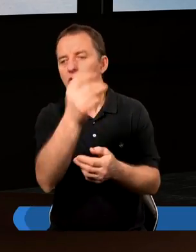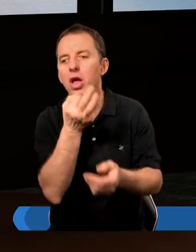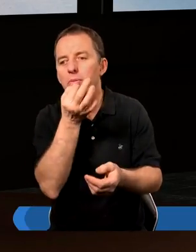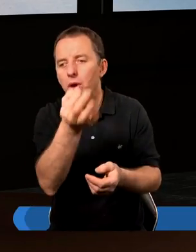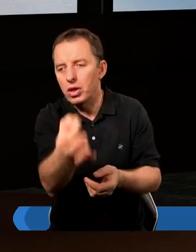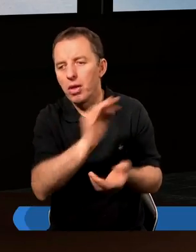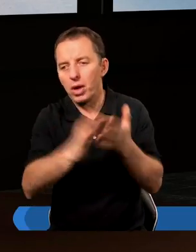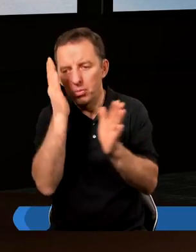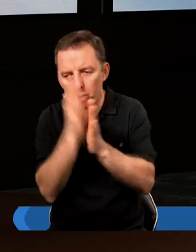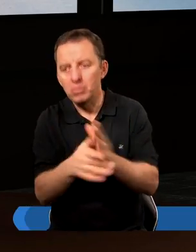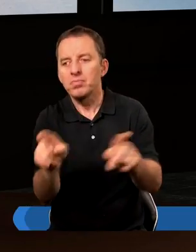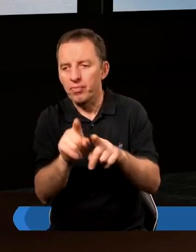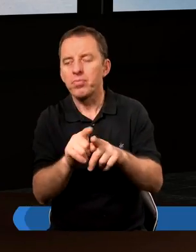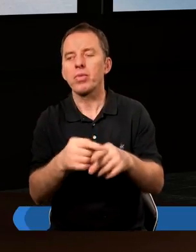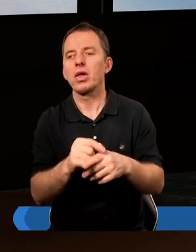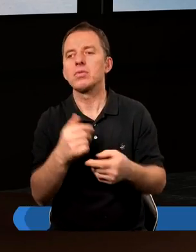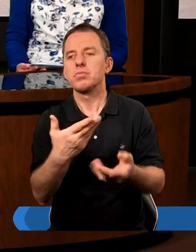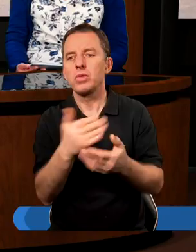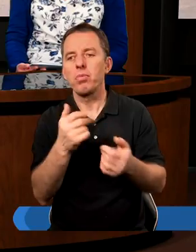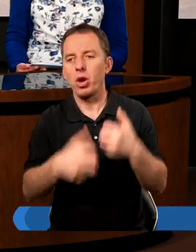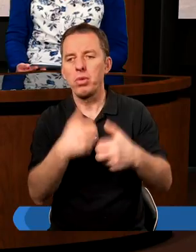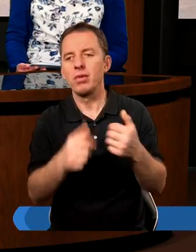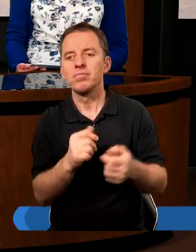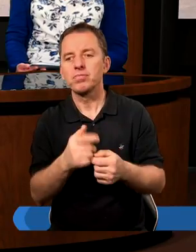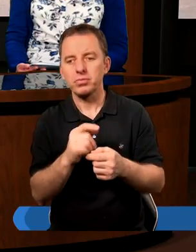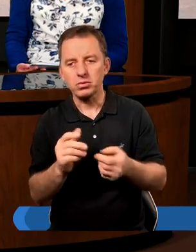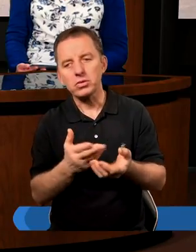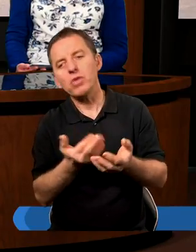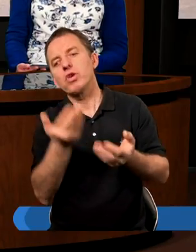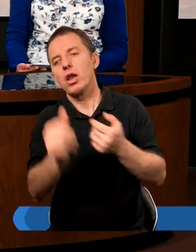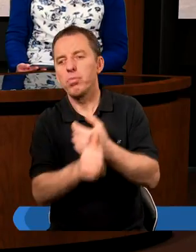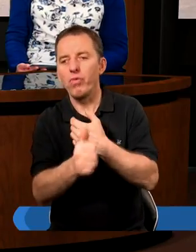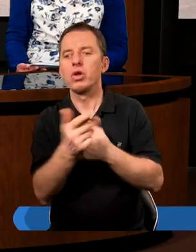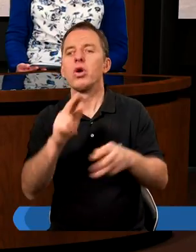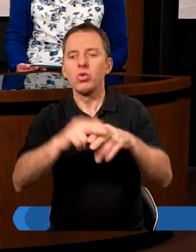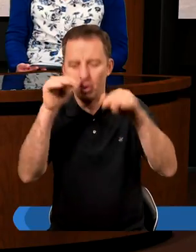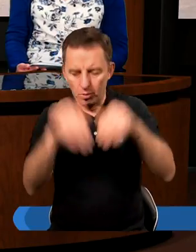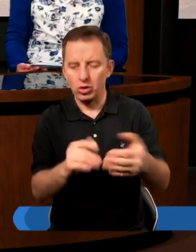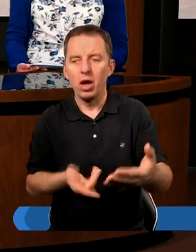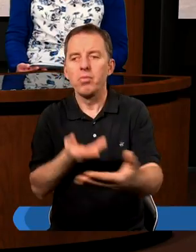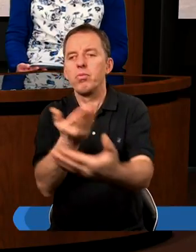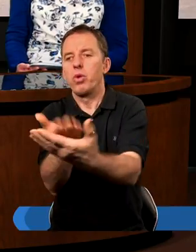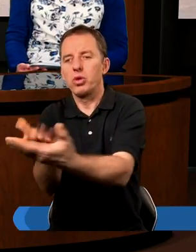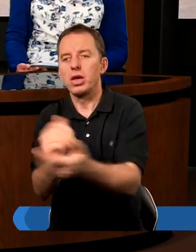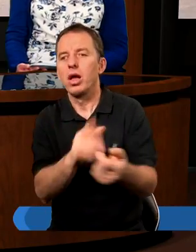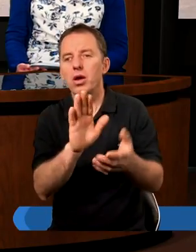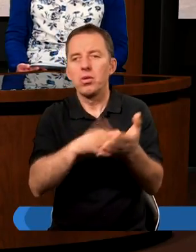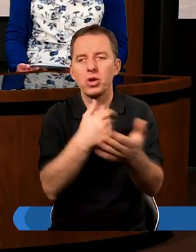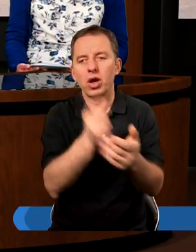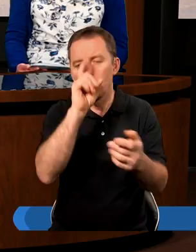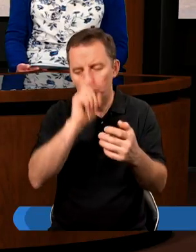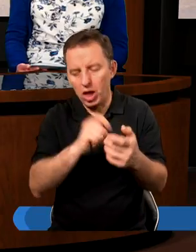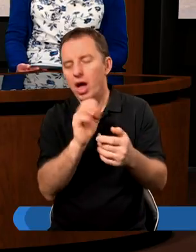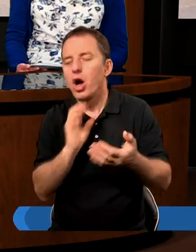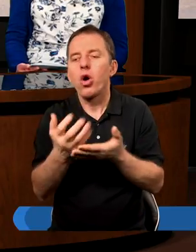na Twoje pytanie bezpośrednio, zaczyna się problem. Jest wiele sposobów, które byśmy mogli przytoczyć jako przykład tego, że człowiek